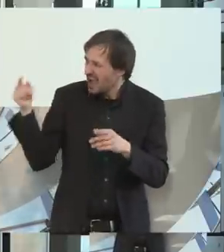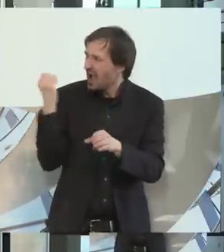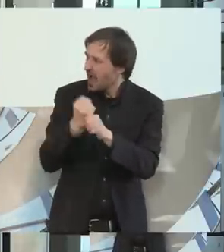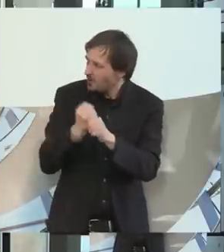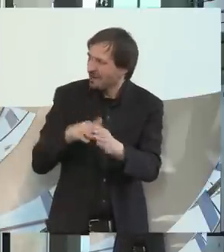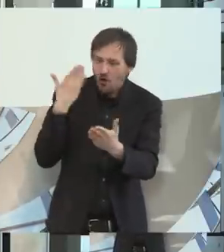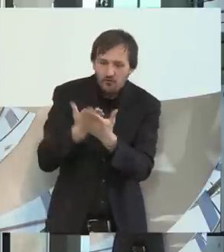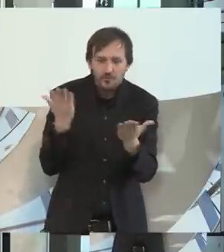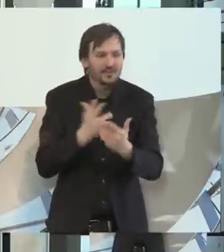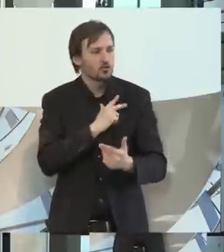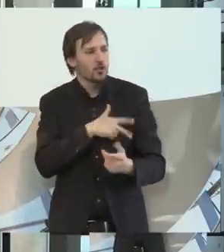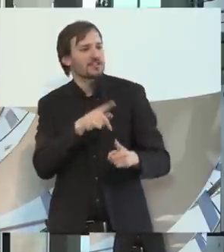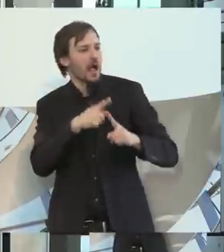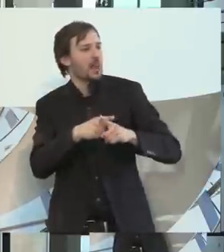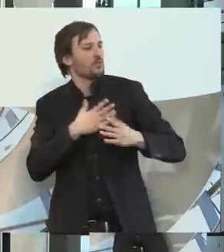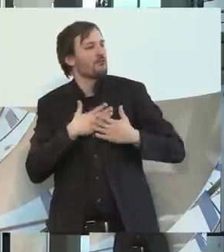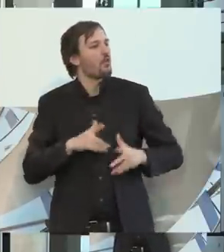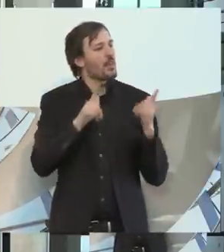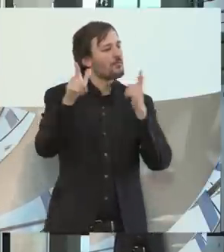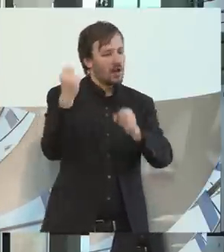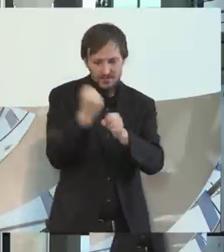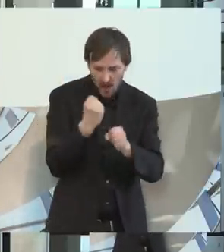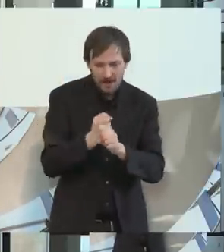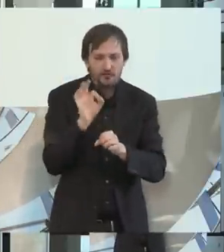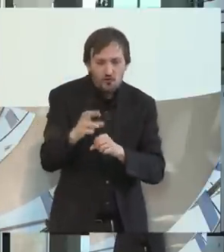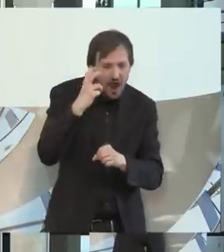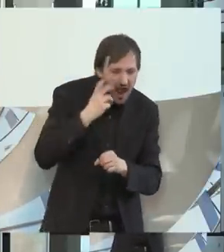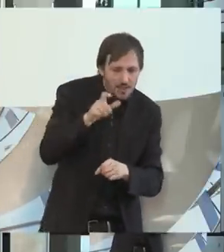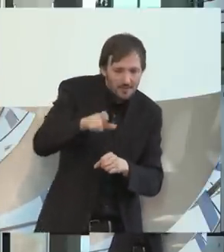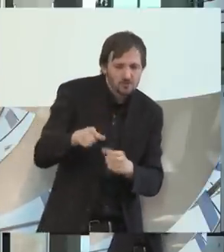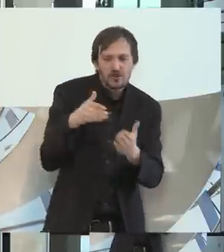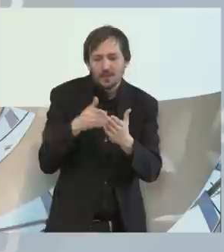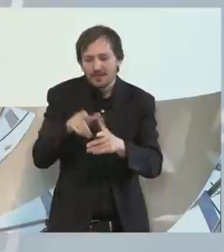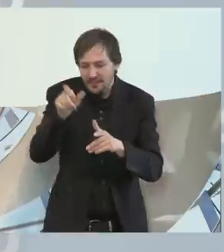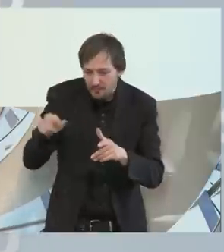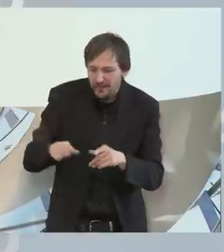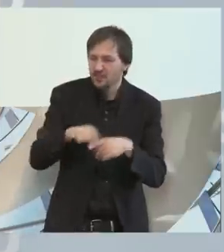insbesondere auch um die Inklusion von alten Menschen und von behinderten Menschen. Herzlich willkommen.